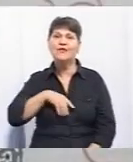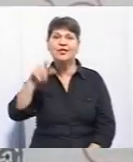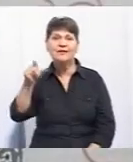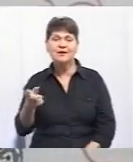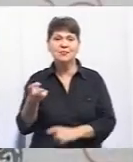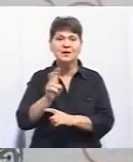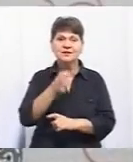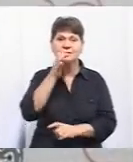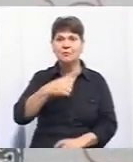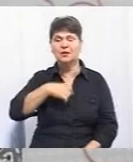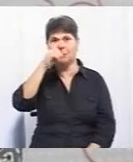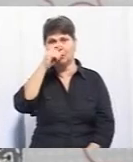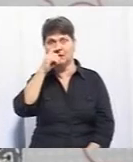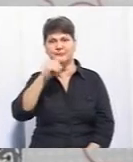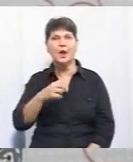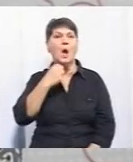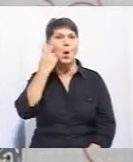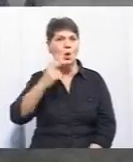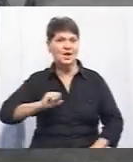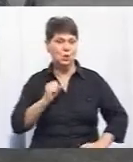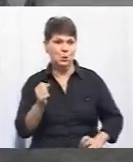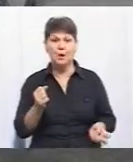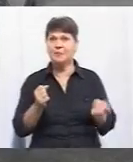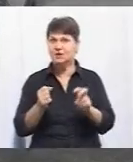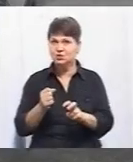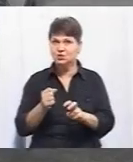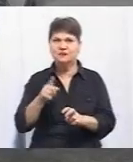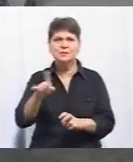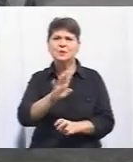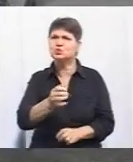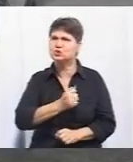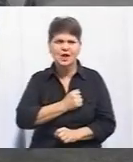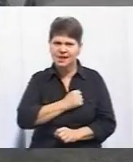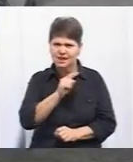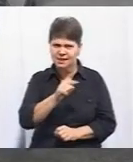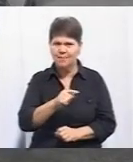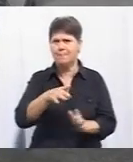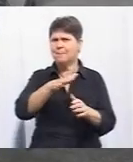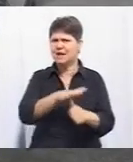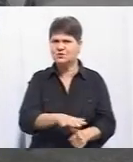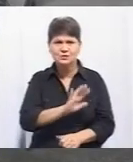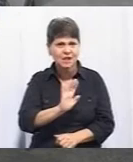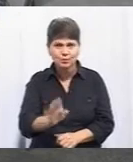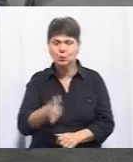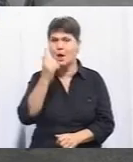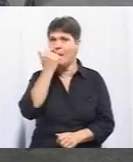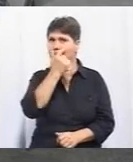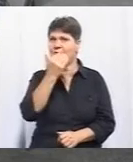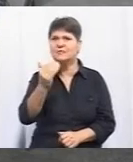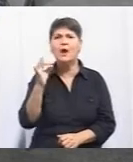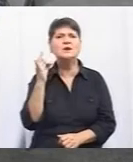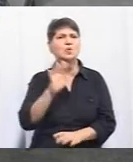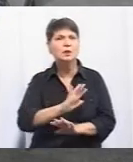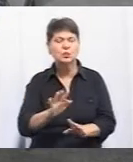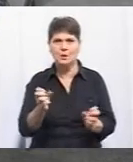допоможіть. Але коли твій друг прийшов і знаєш, тобі не скажуть, тебе не будуть жаліти, тебе не будуть там принижувати, тебе не будуть плакати на твою історію,